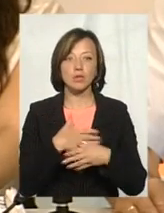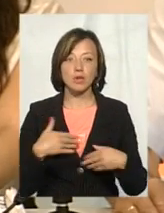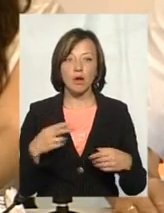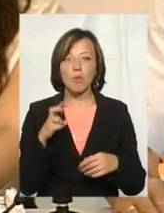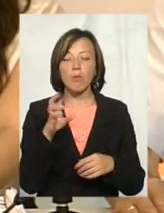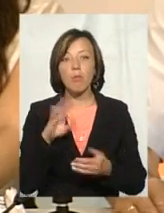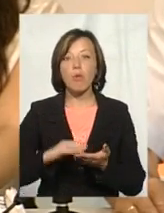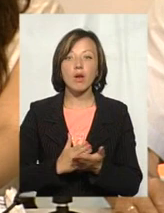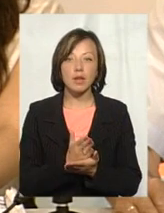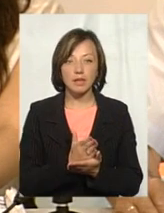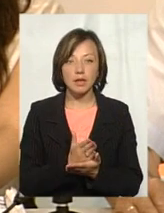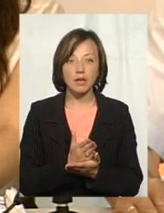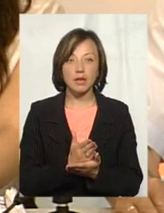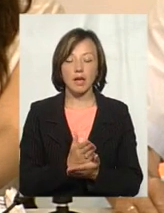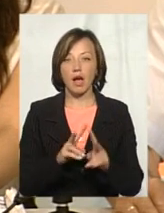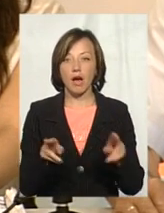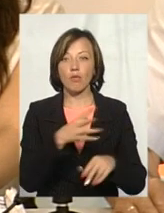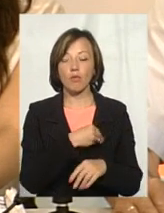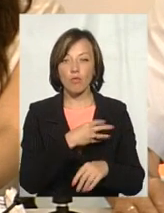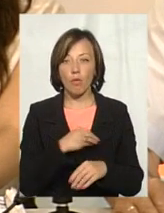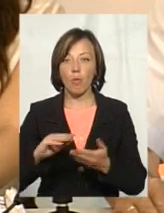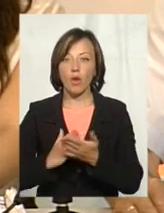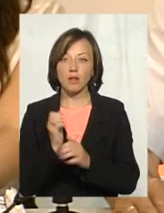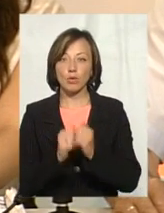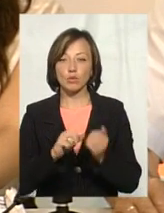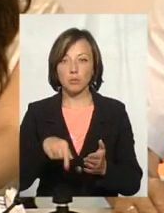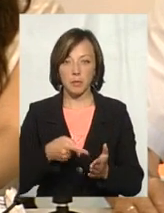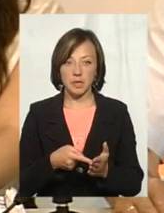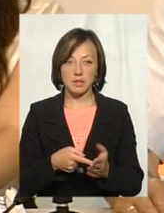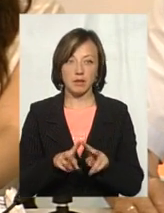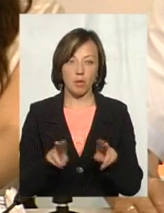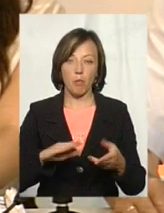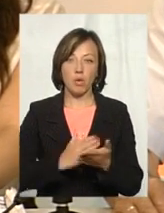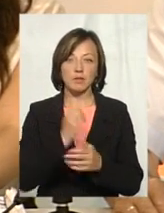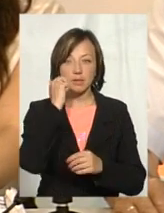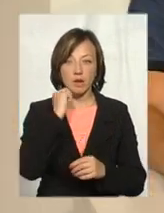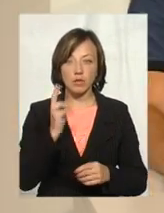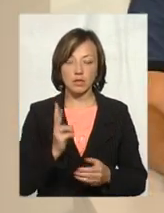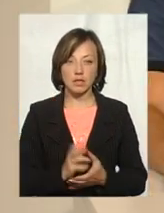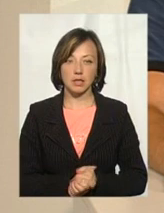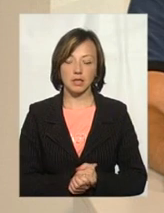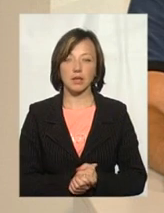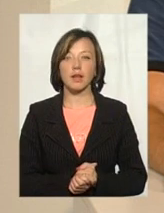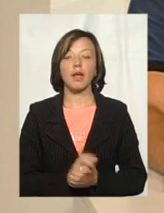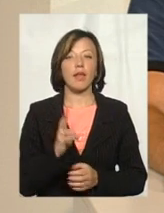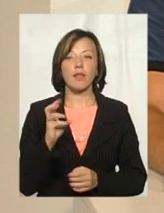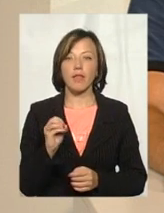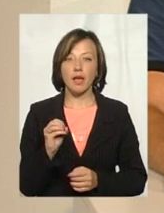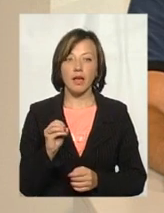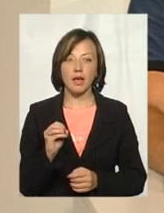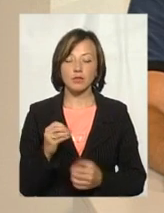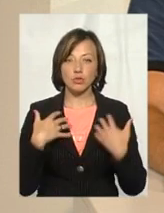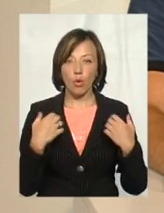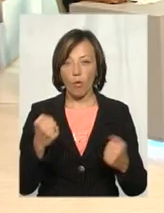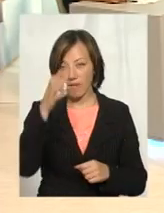політика. Як політика у Львові, як політика в кожному місті, так і політика в Старопостянтинові. Не здоровий